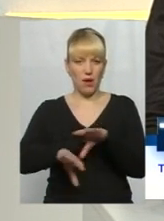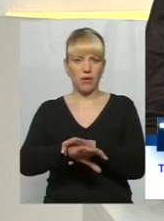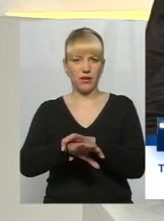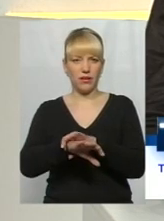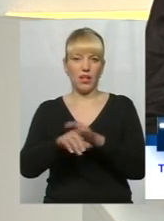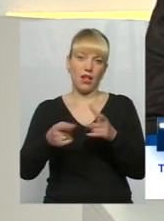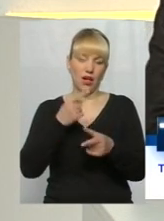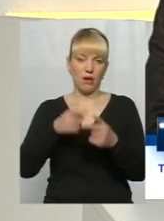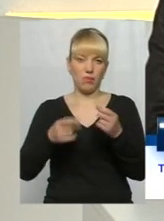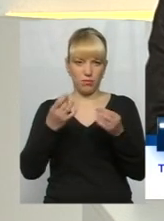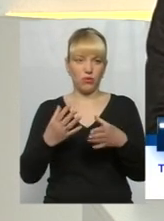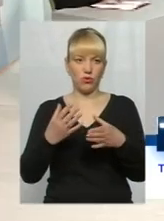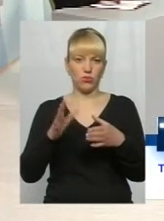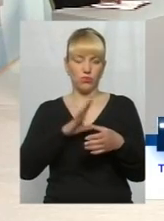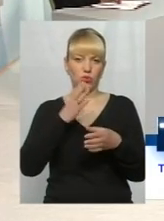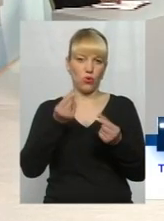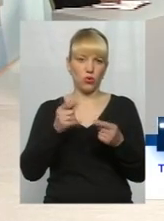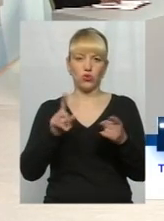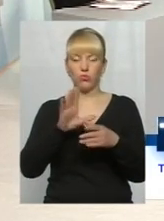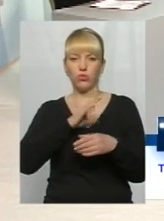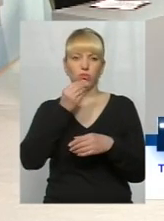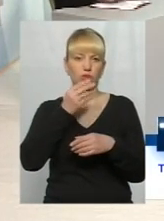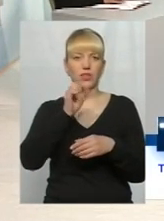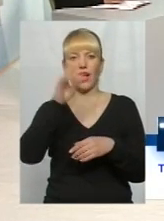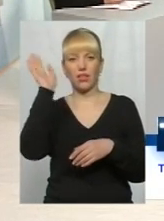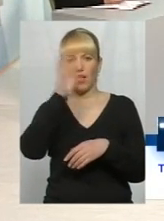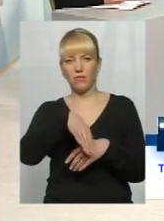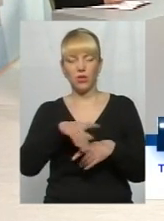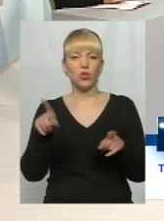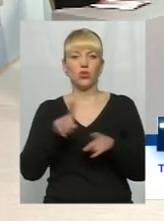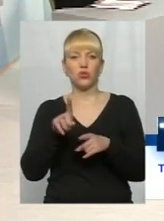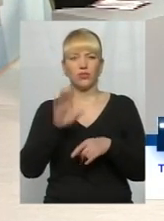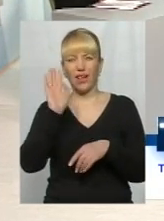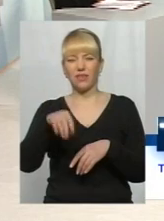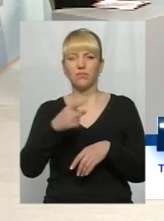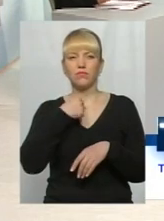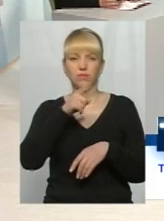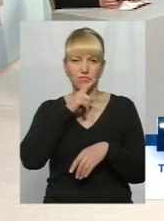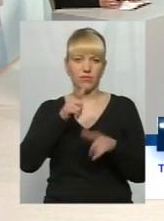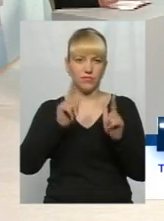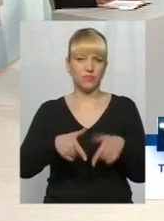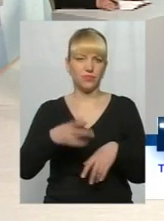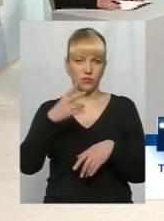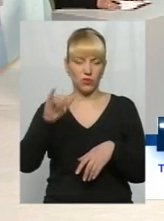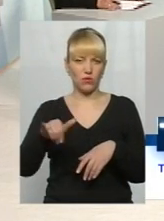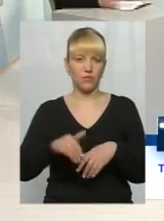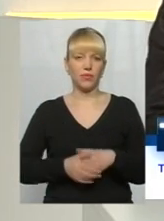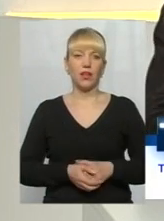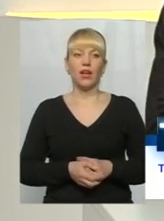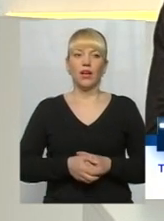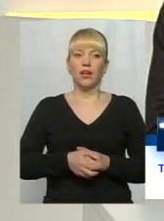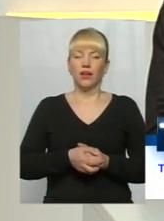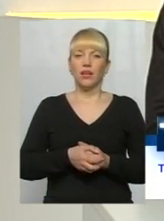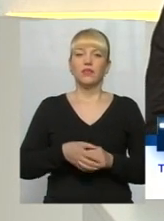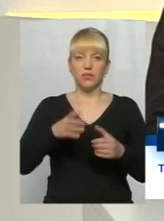аби просто були б гроші і було б що поїсти. А там хай нам затикають роти і все, і тому подібне. Отже,